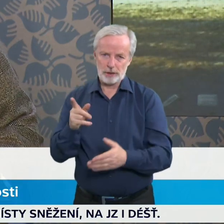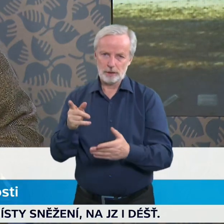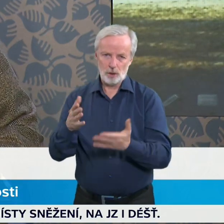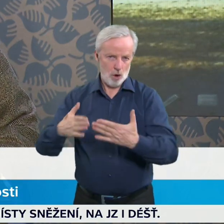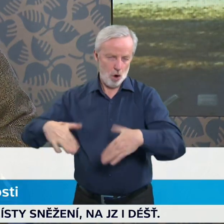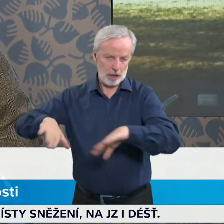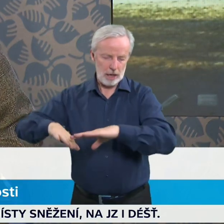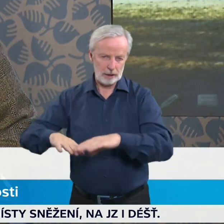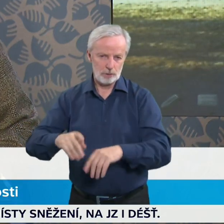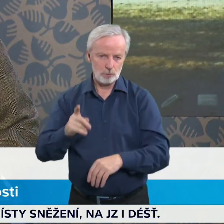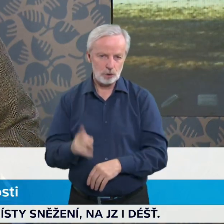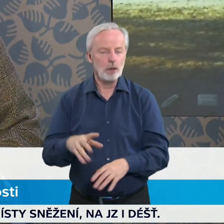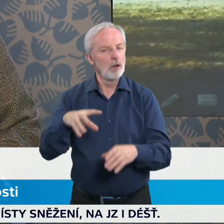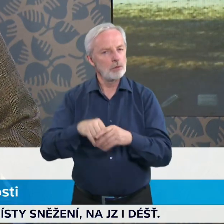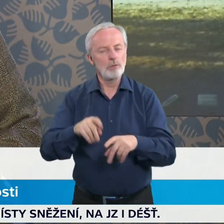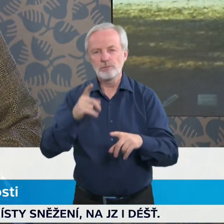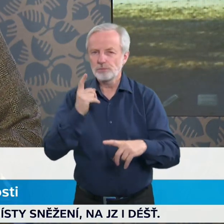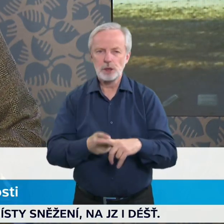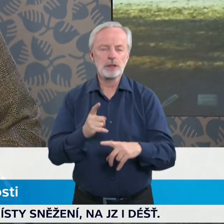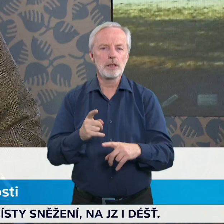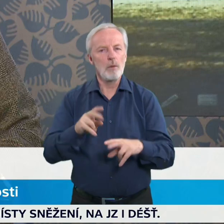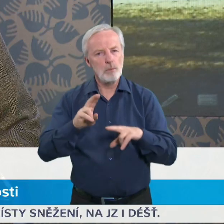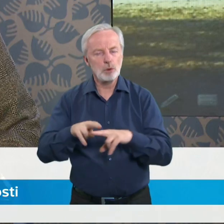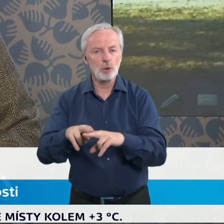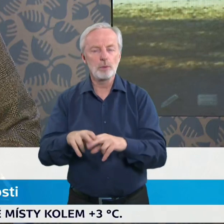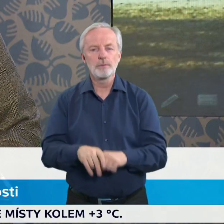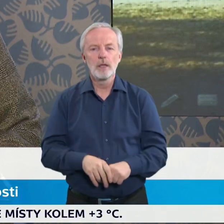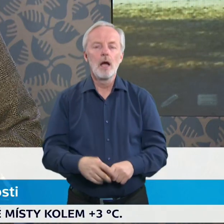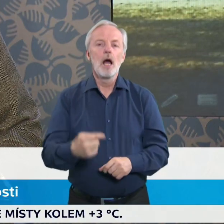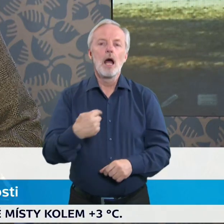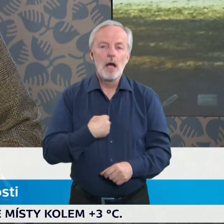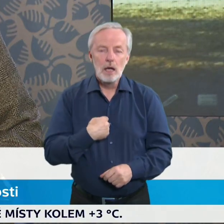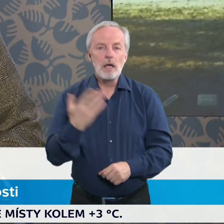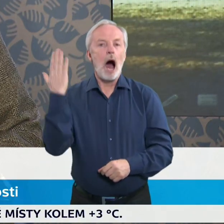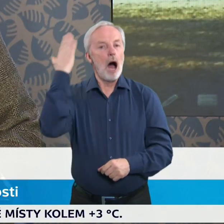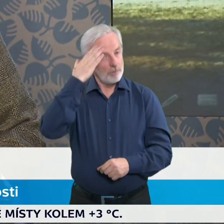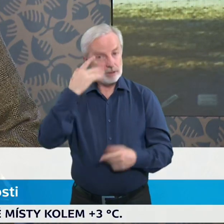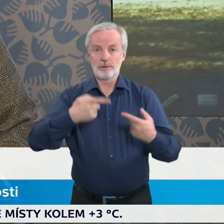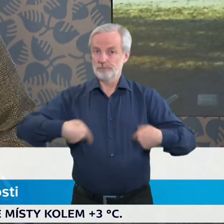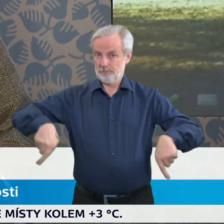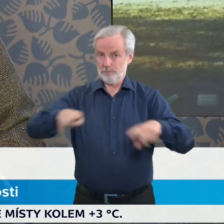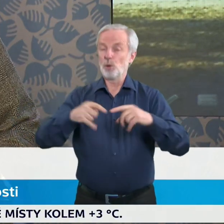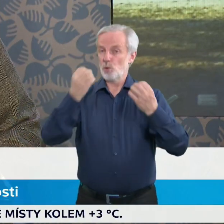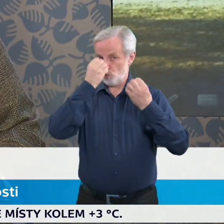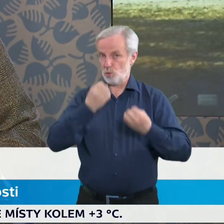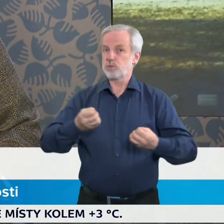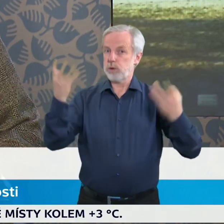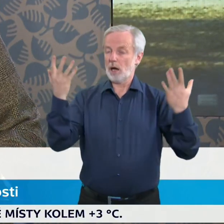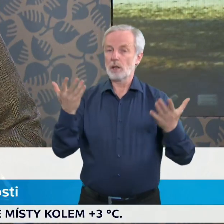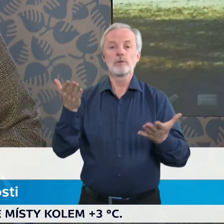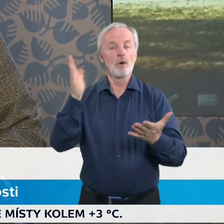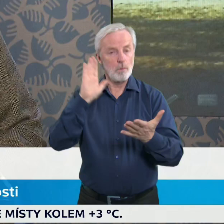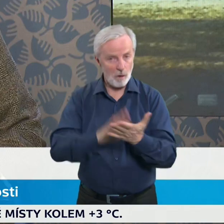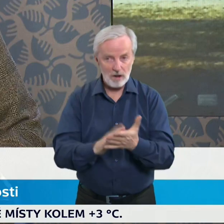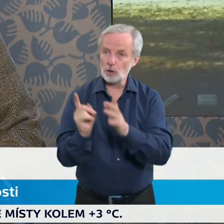vyřizování oznámení. Mám za to, že se nám podařilo celkem rychle dospět ke koncenzu.